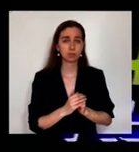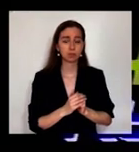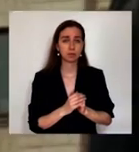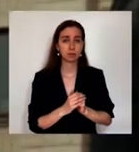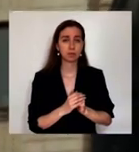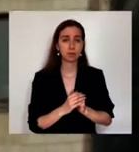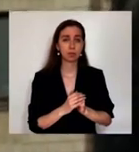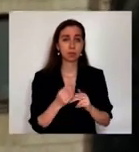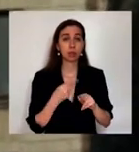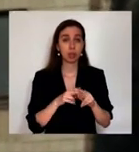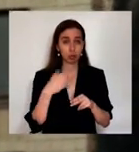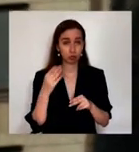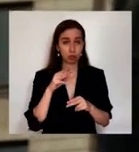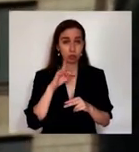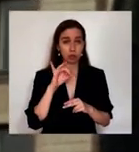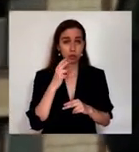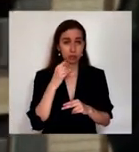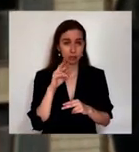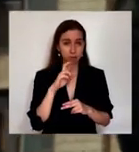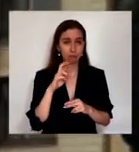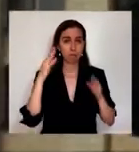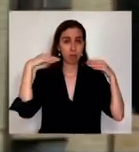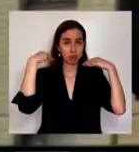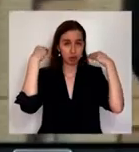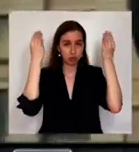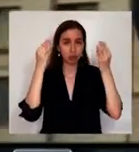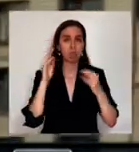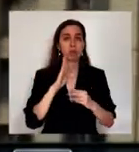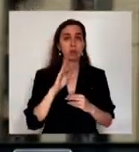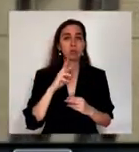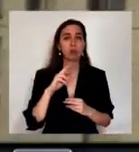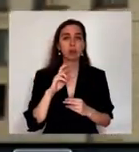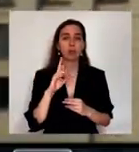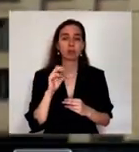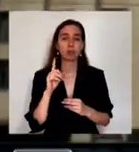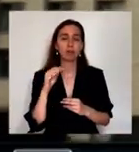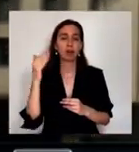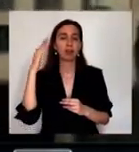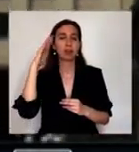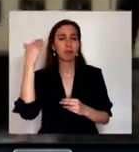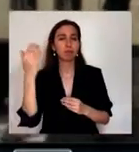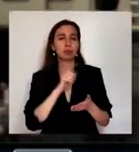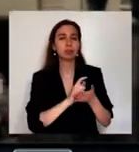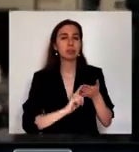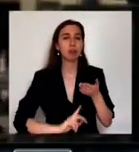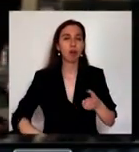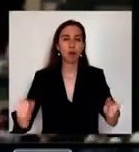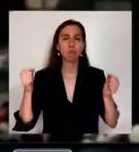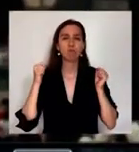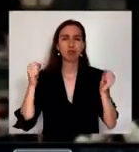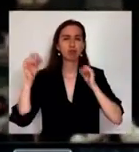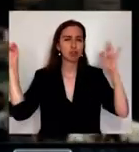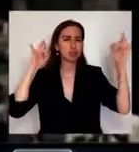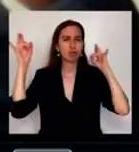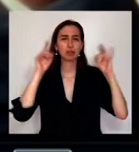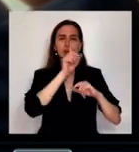Это уже традиция. В день рождения Владимира Маяковского его стихи мощно и звонко разносятся по